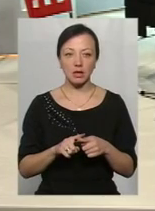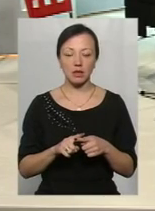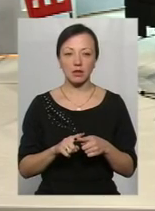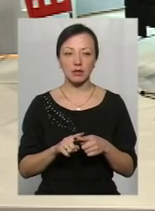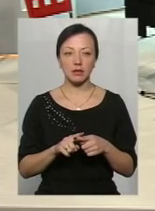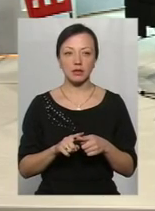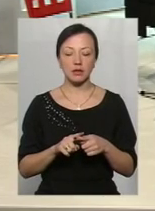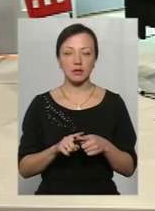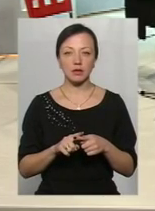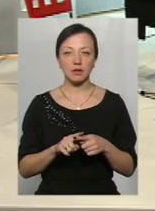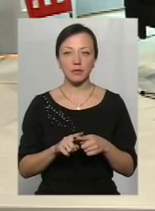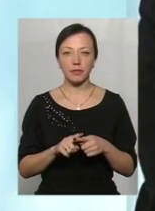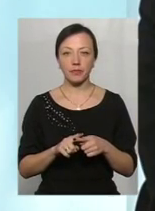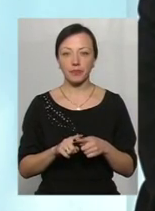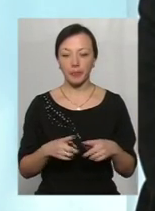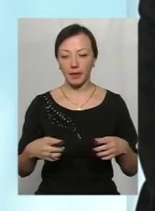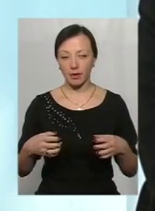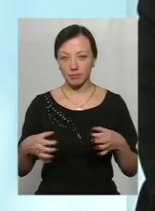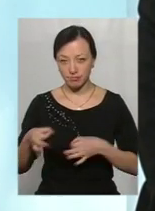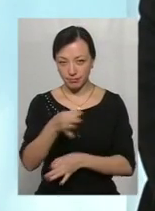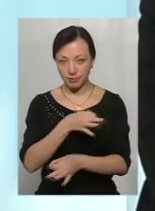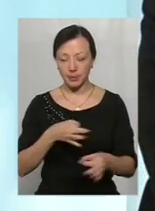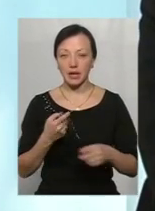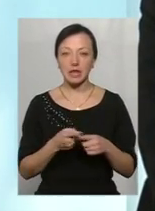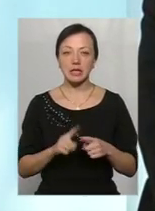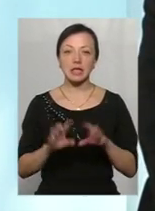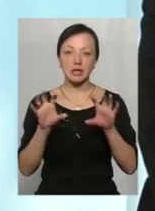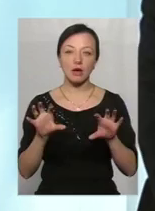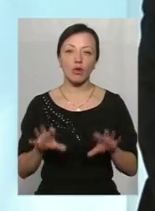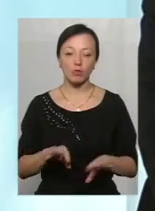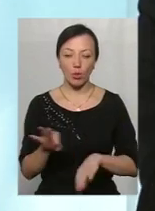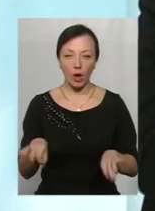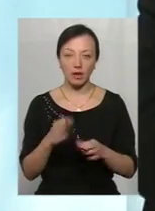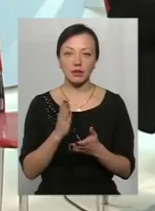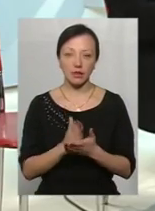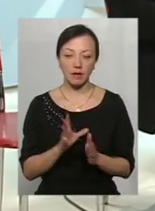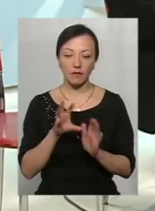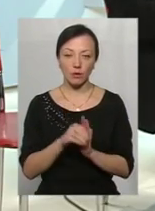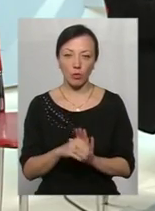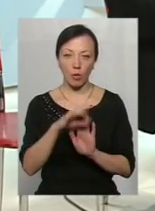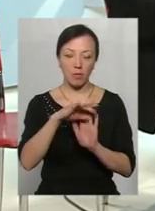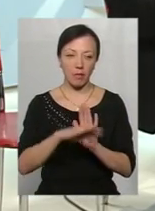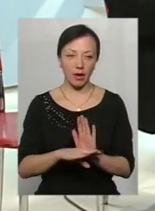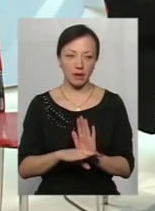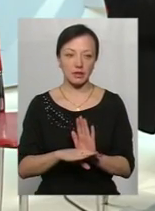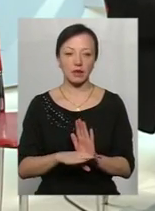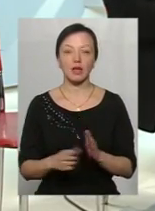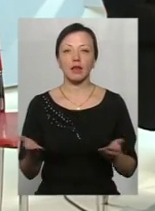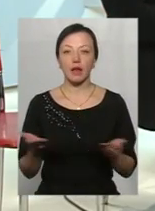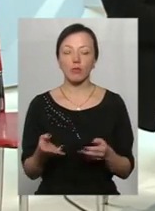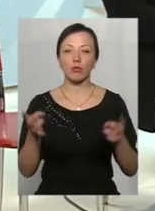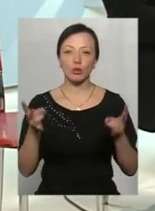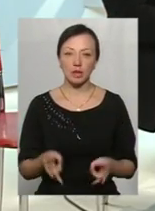колі експертів. І цей законопроект також є у тому пакеті, який